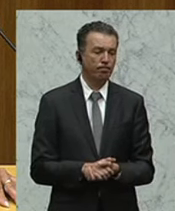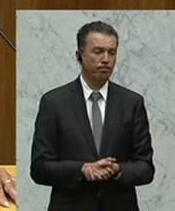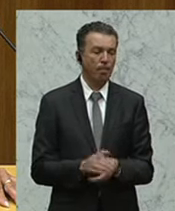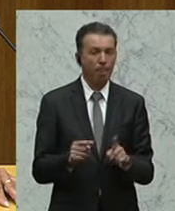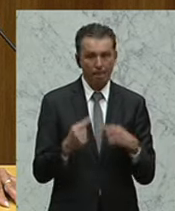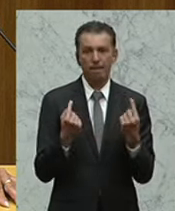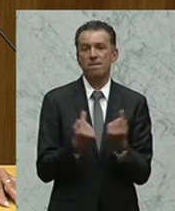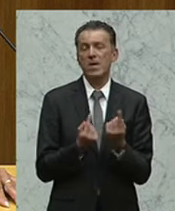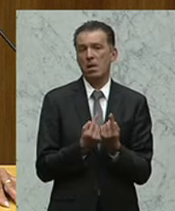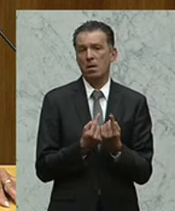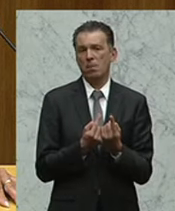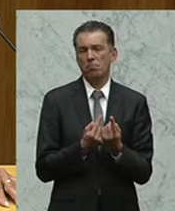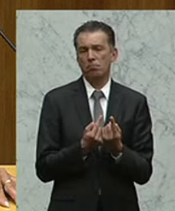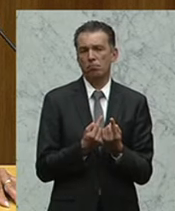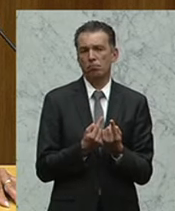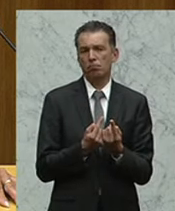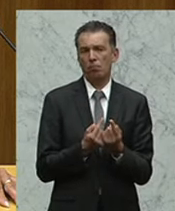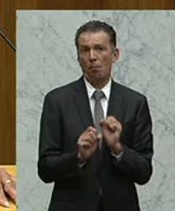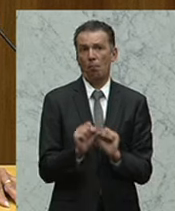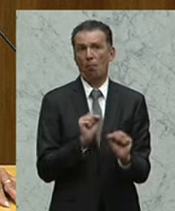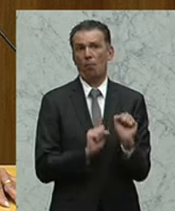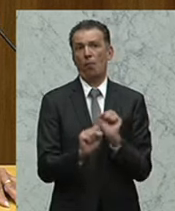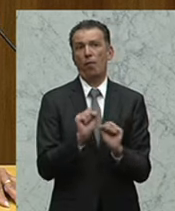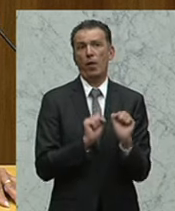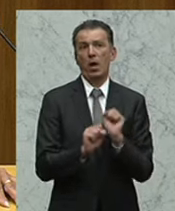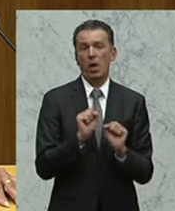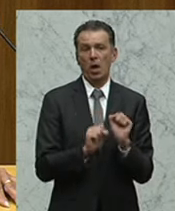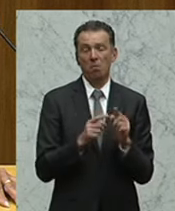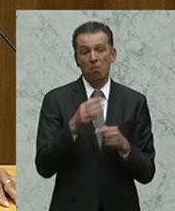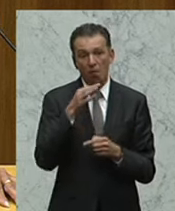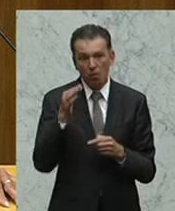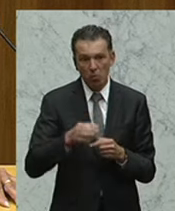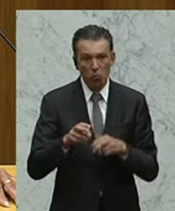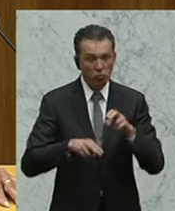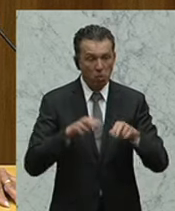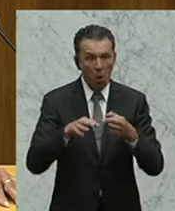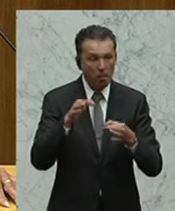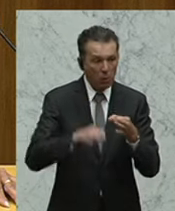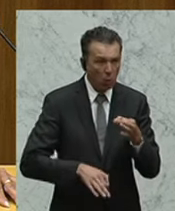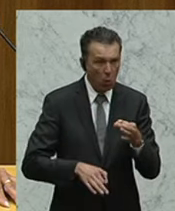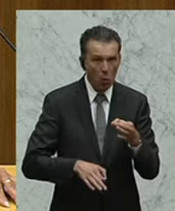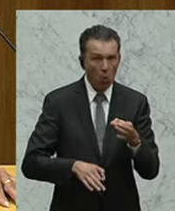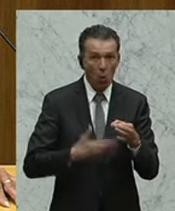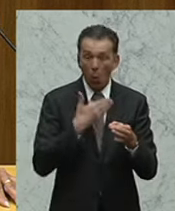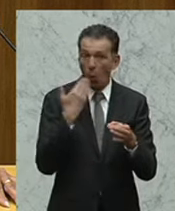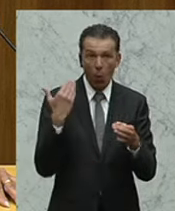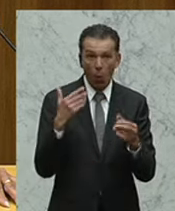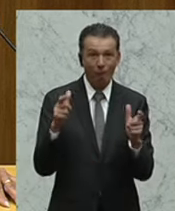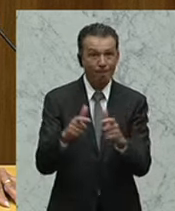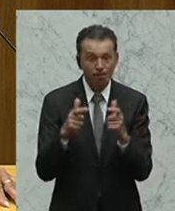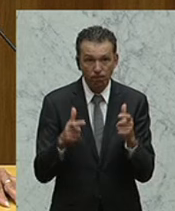wenn wir uns dagegen wehren, zu versuchen, Steuerbetrüger zu fassen,